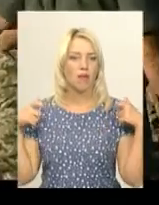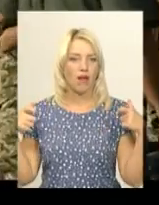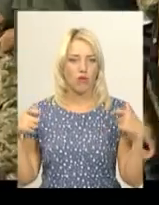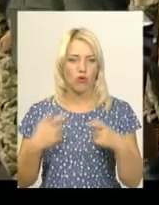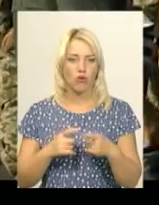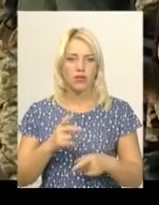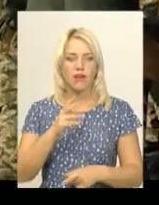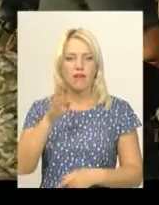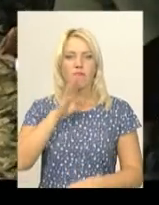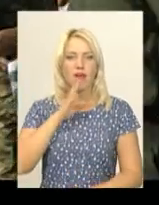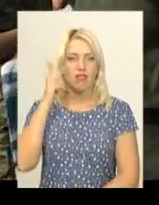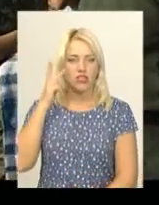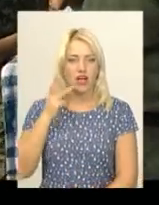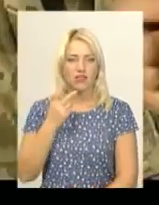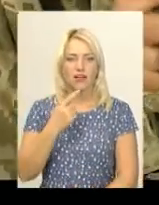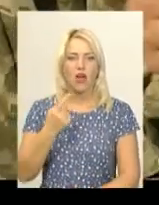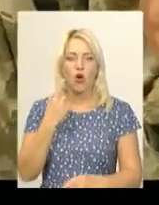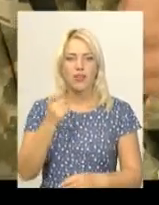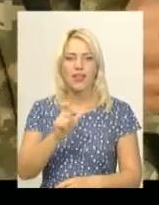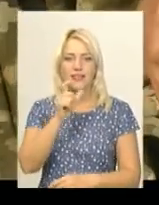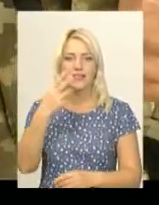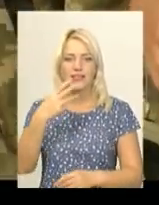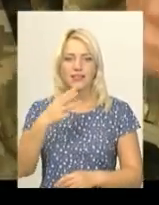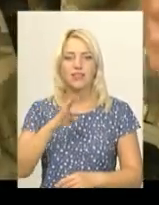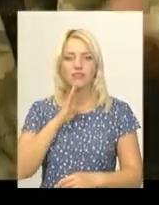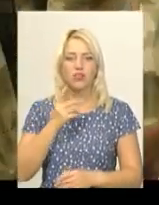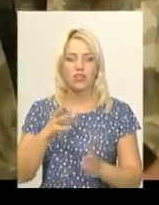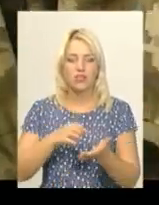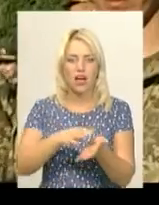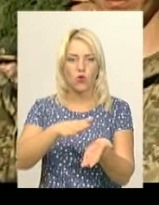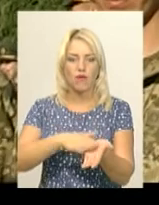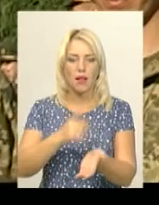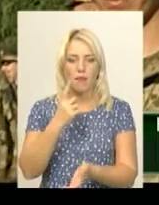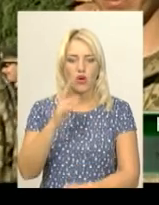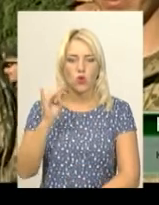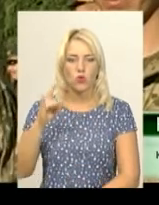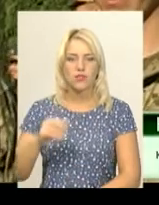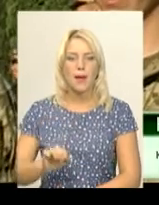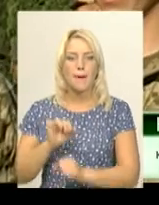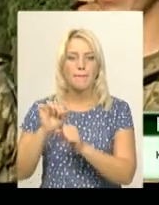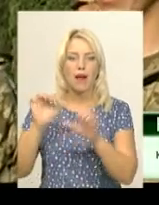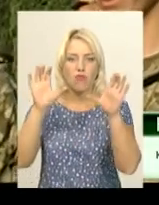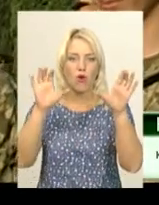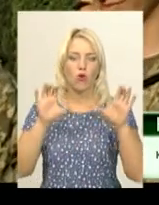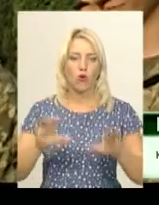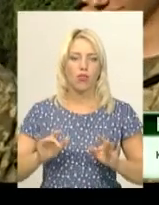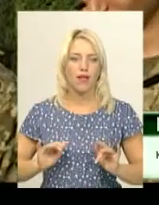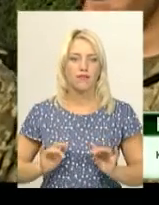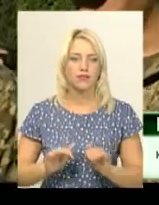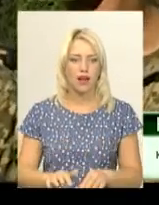– одна з 37 дівчат, яких зарахувала на перший курс. Навчається на факультеті правоохоронної діяльності. Емоції чудові,